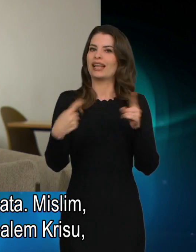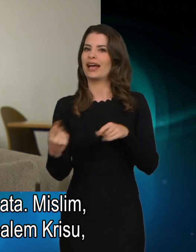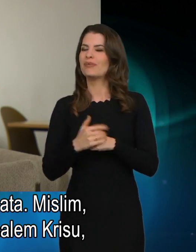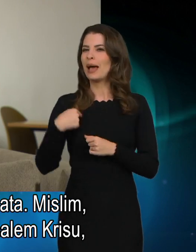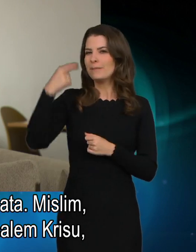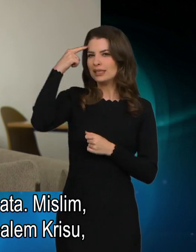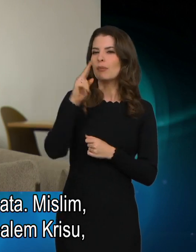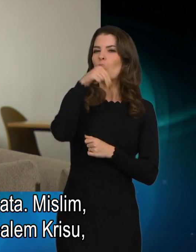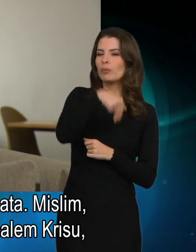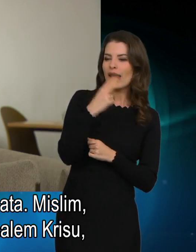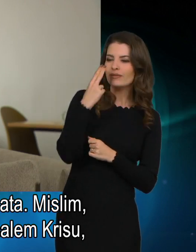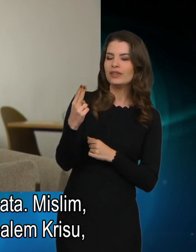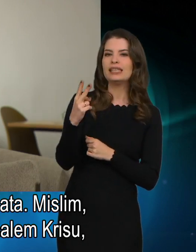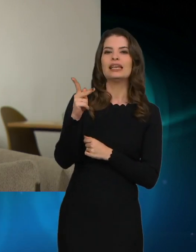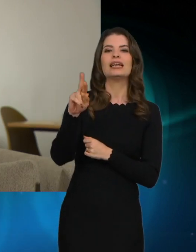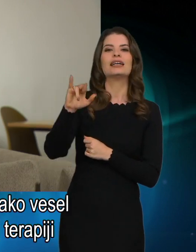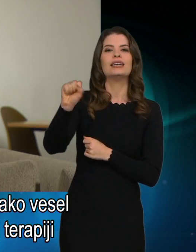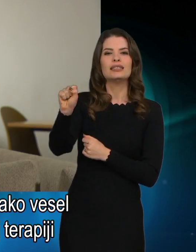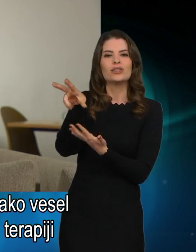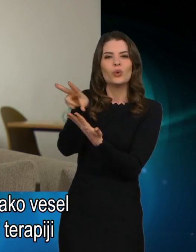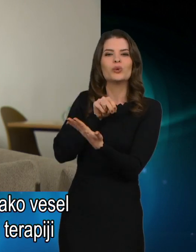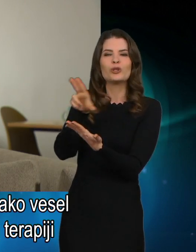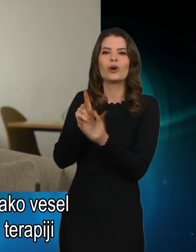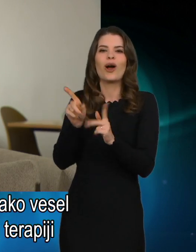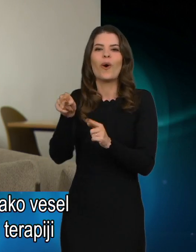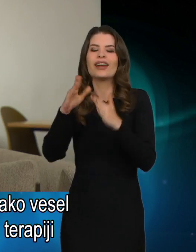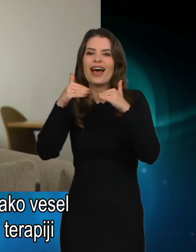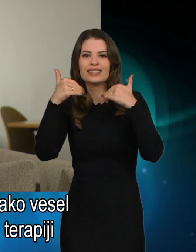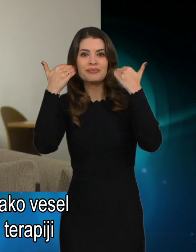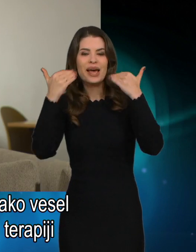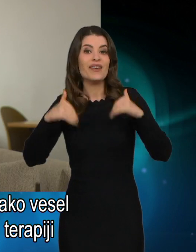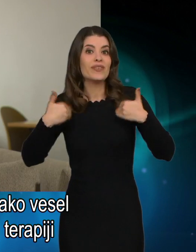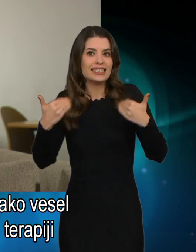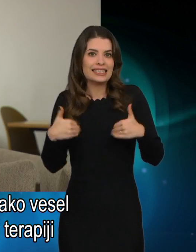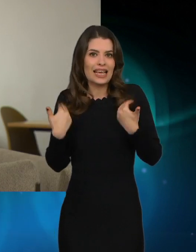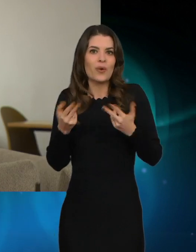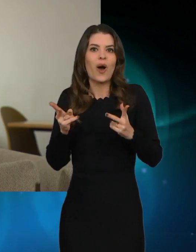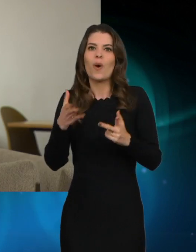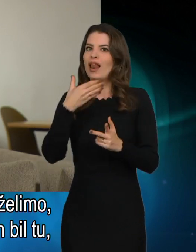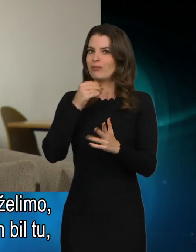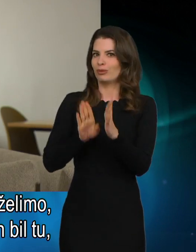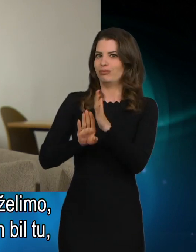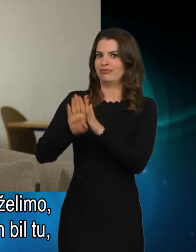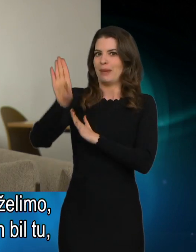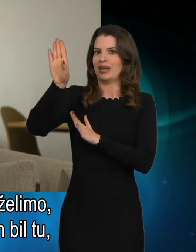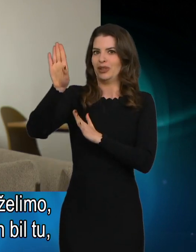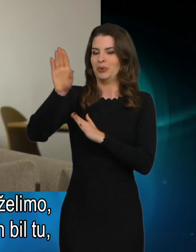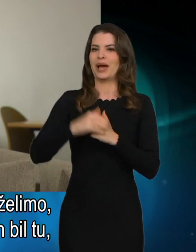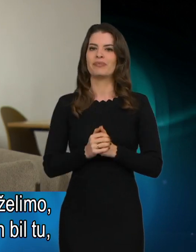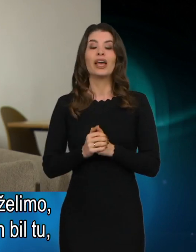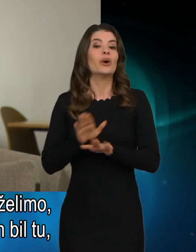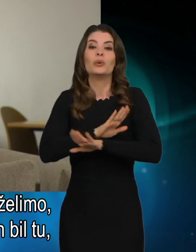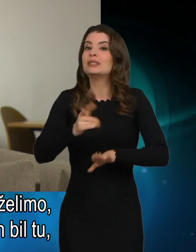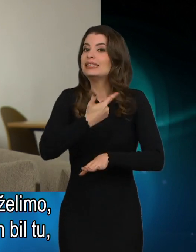vidi vzor v malem krisu, kako nasmejanje, kako vesel in kako lepo po tej terapiji napreduje in vsi si